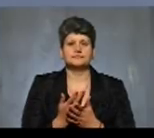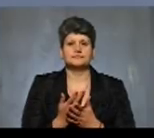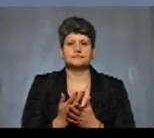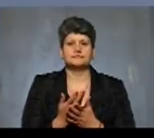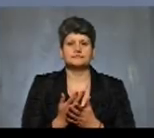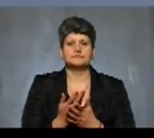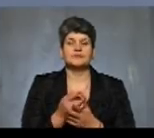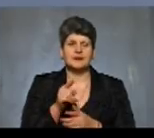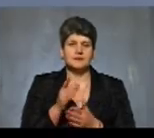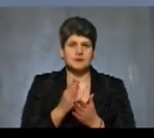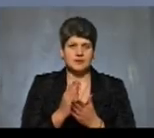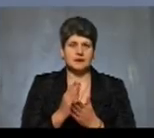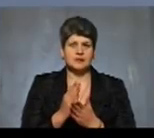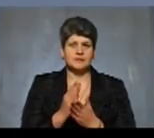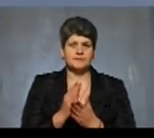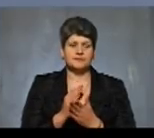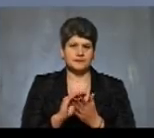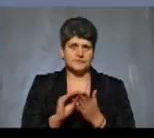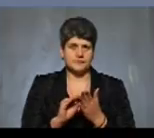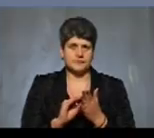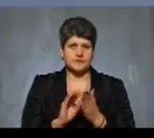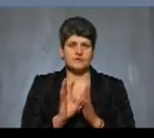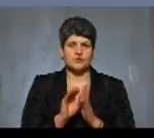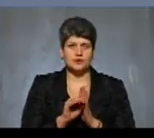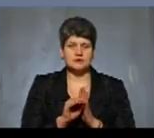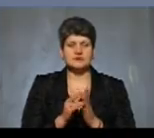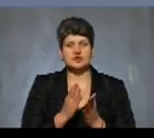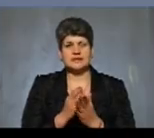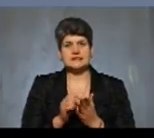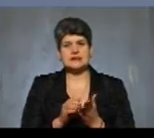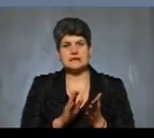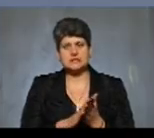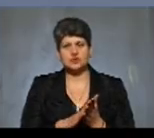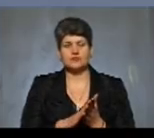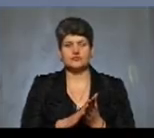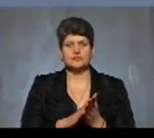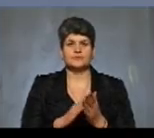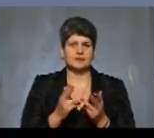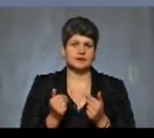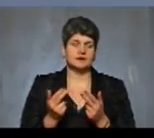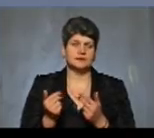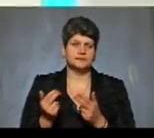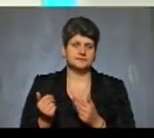певні пункти, які ми вносимо, і потім, чи десь зареєстроване, так, чи... Однозначно,